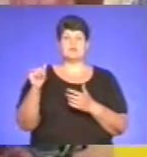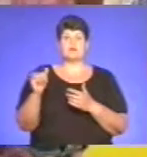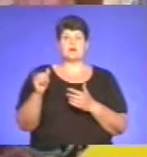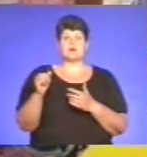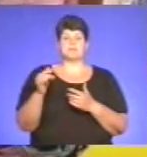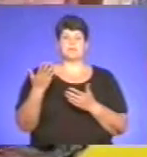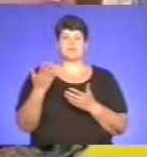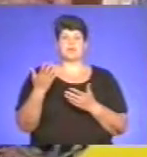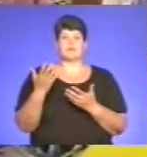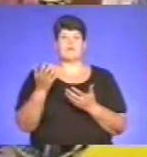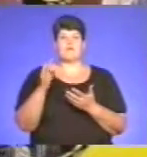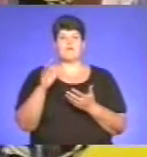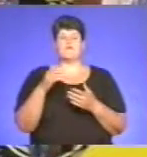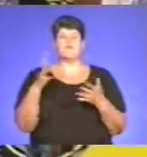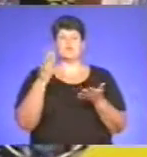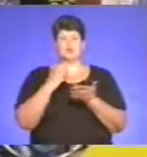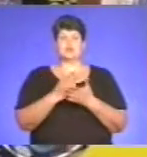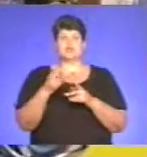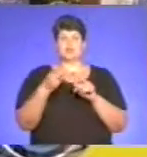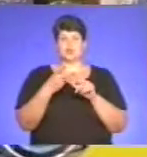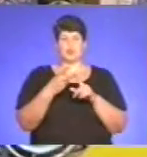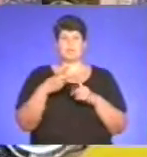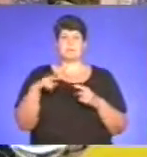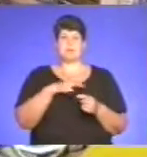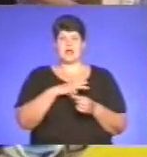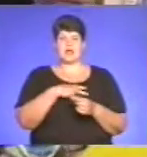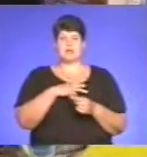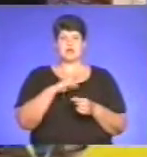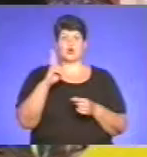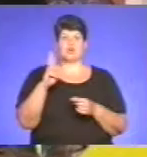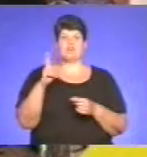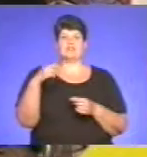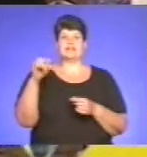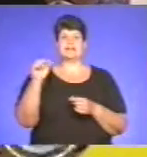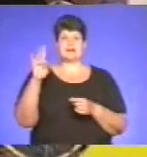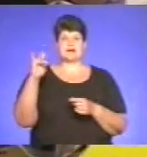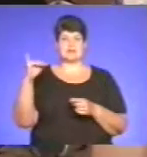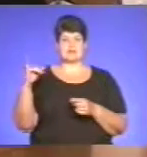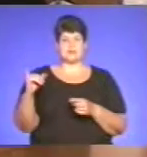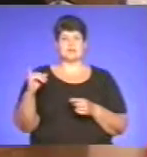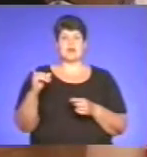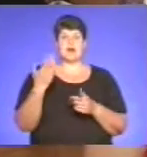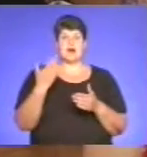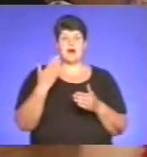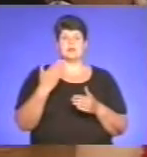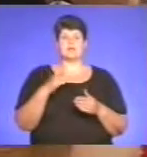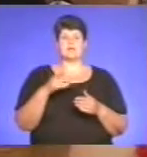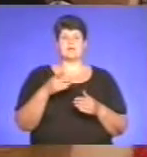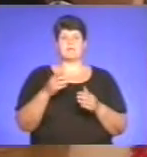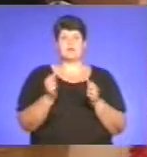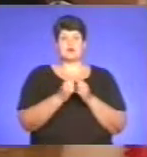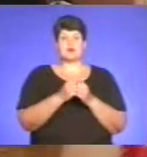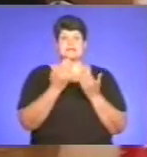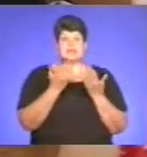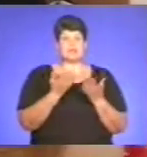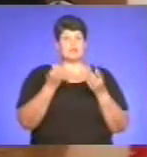другої премії на міжнародному конкурсі в Копенгагені, місто Данія. Але поряд з нею, я зараз просто